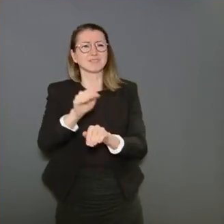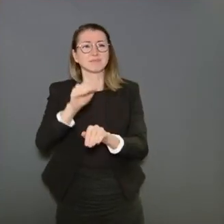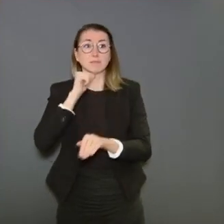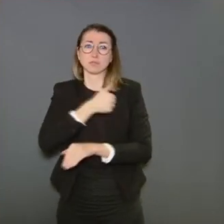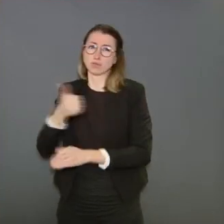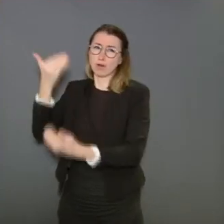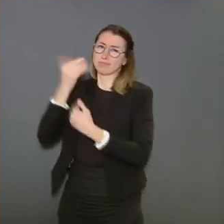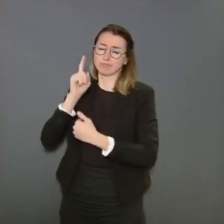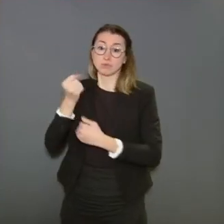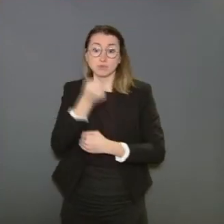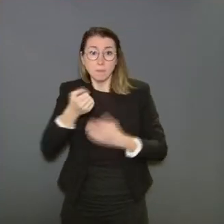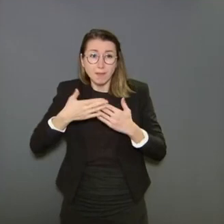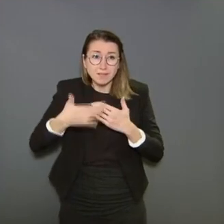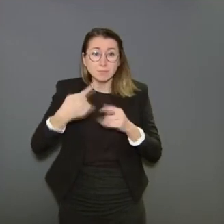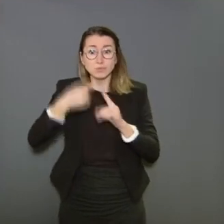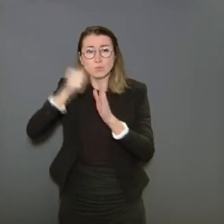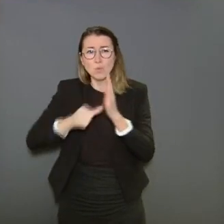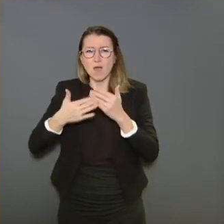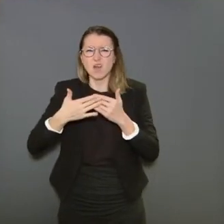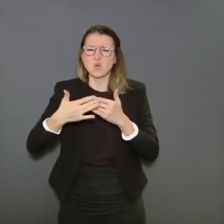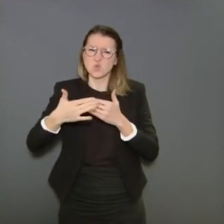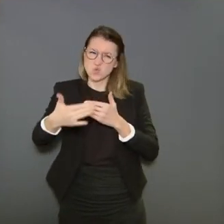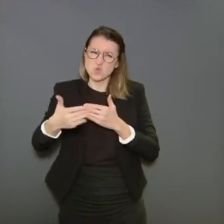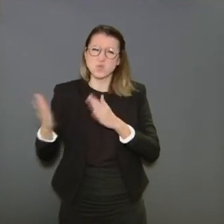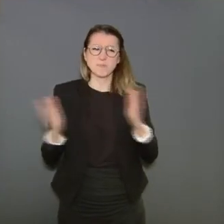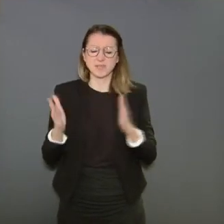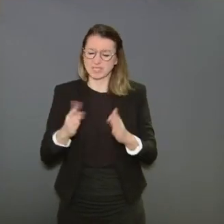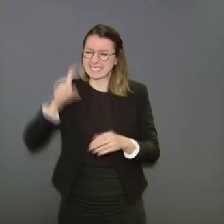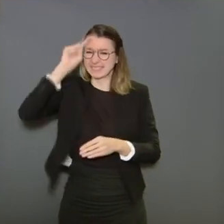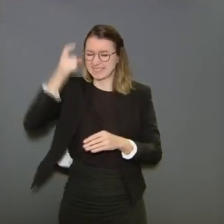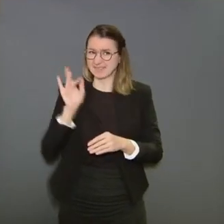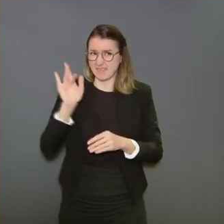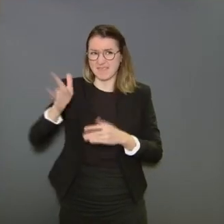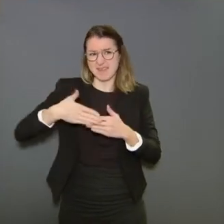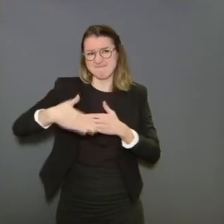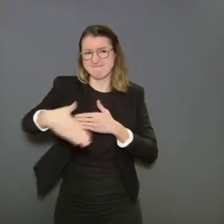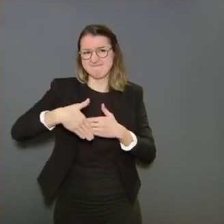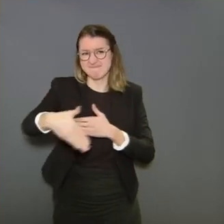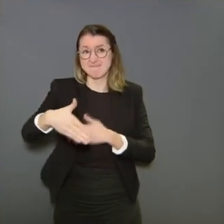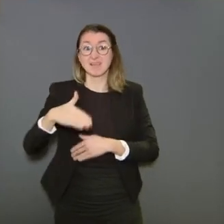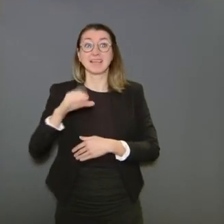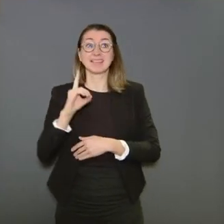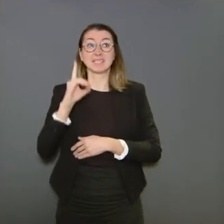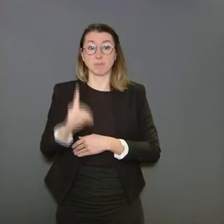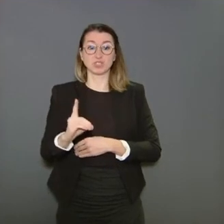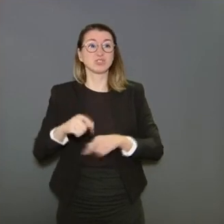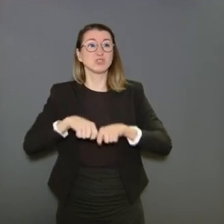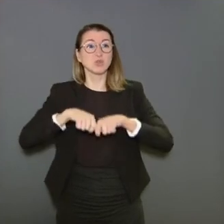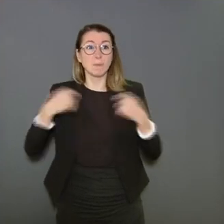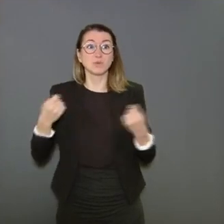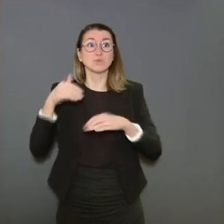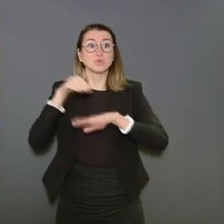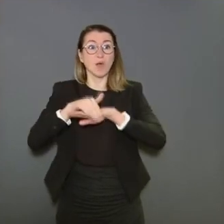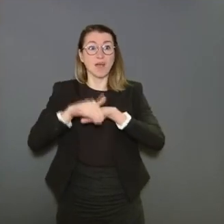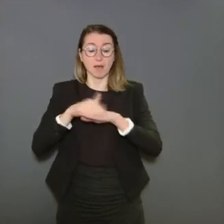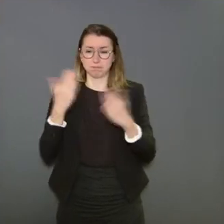des périodes difficiles. À partir des dimanches, les soirées seront de nouveau un peu plus courtes. Et donc, si aujourd